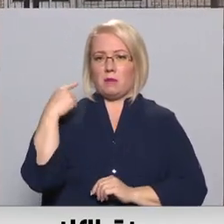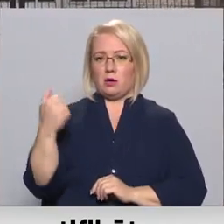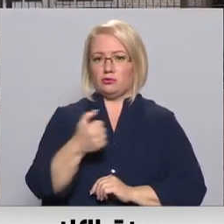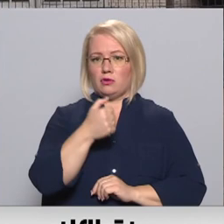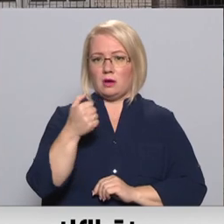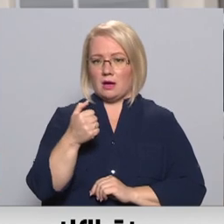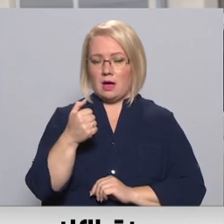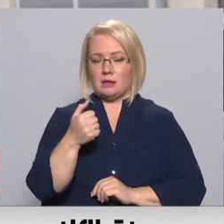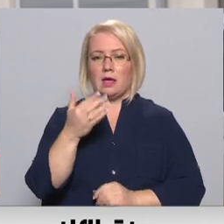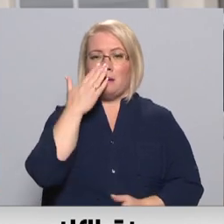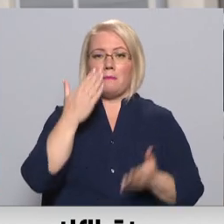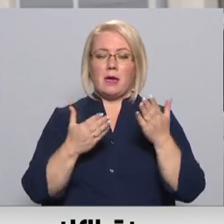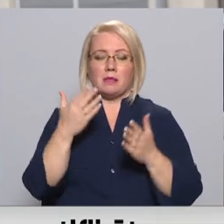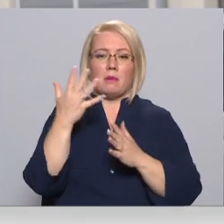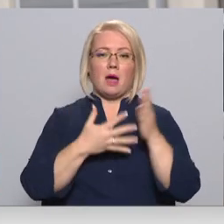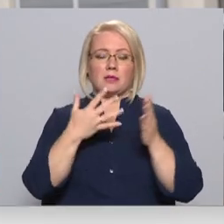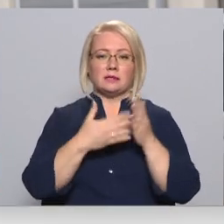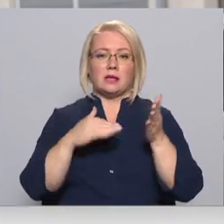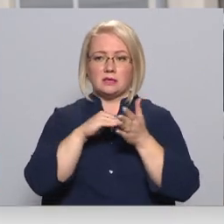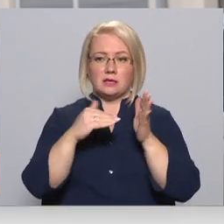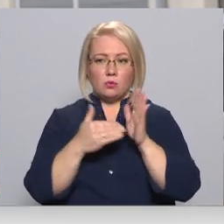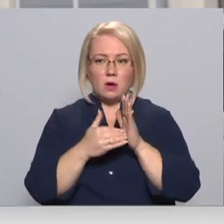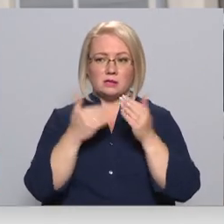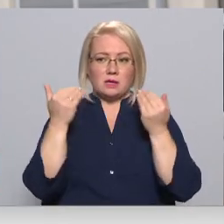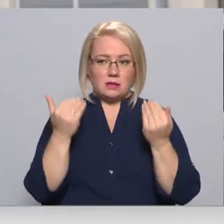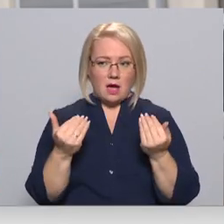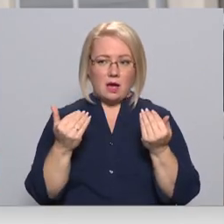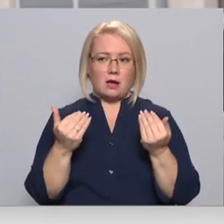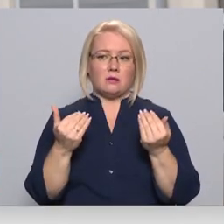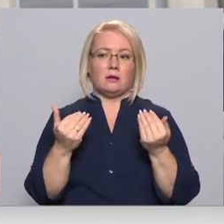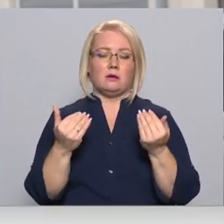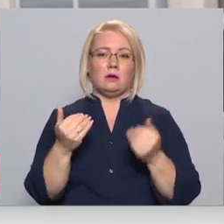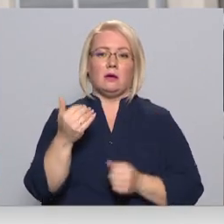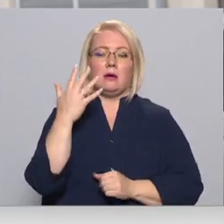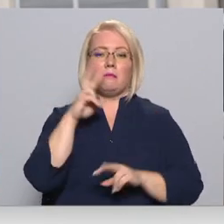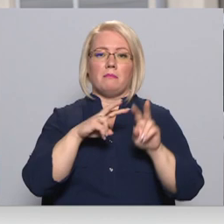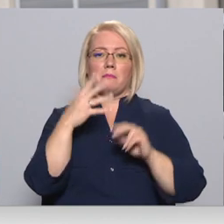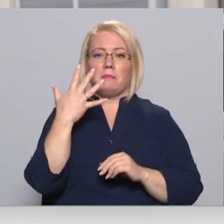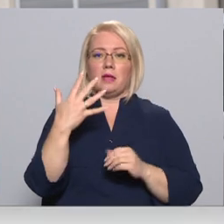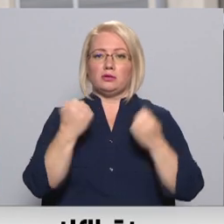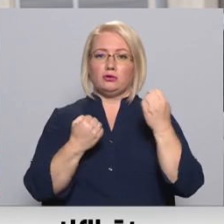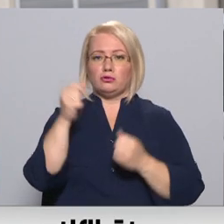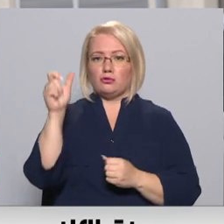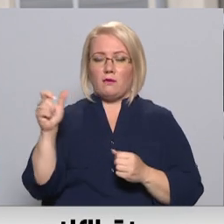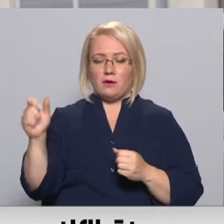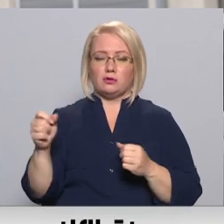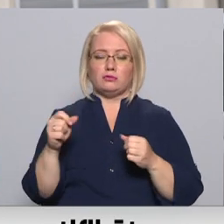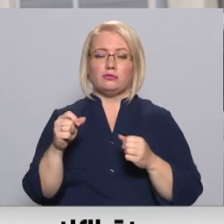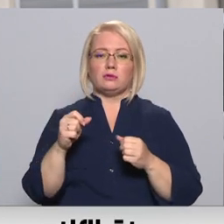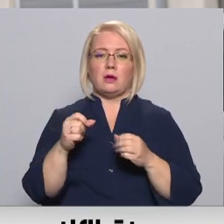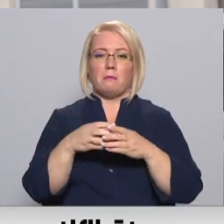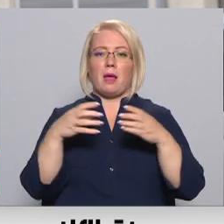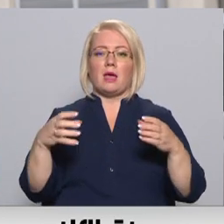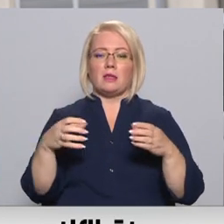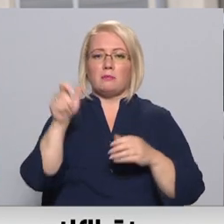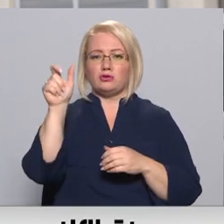Mēģinājām atrisināt situāciju tagad piecos šofēros. Mēs palinājām štata sārakstuvies pirms,